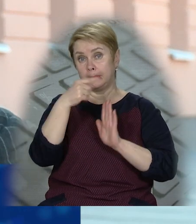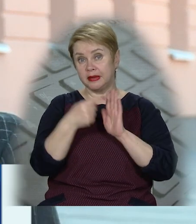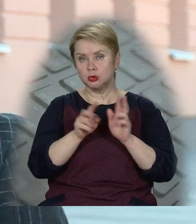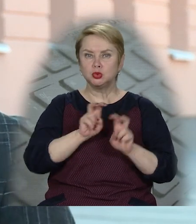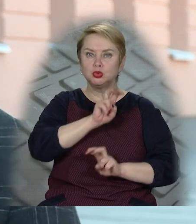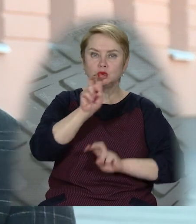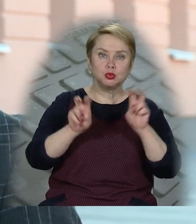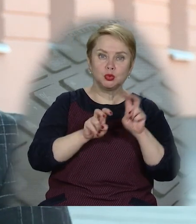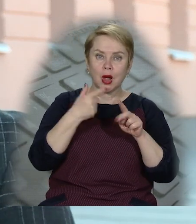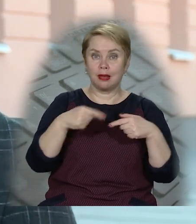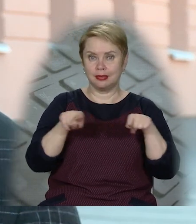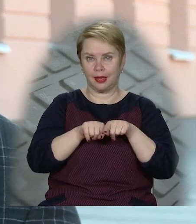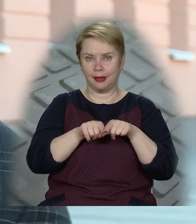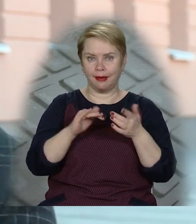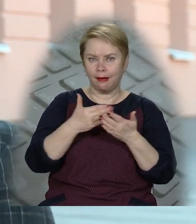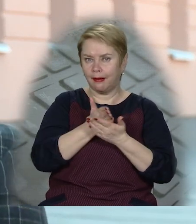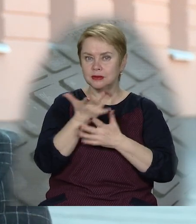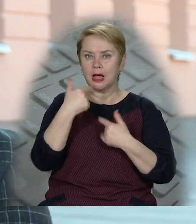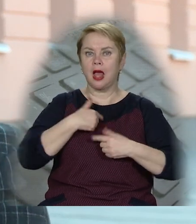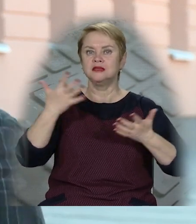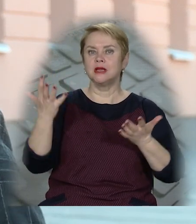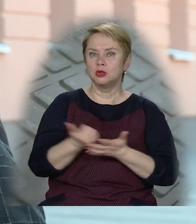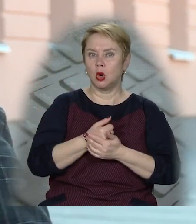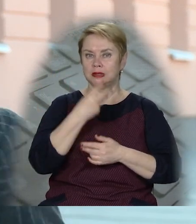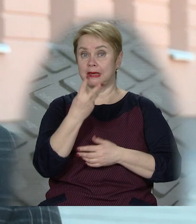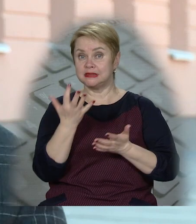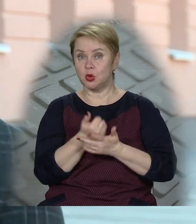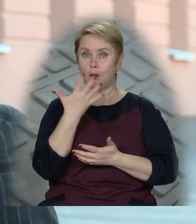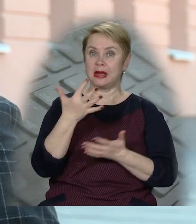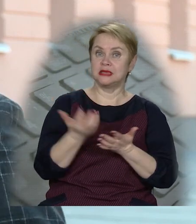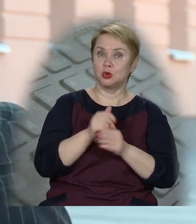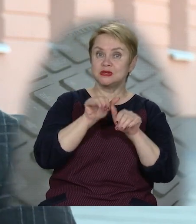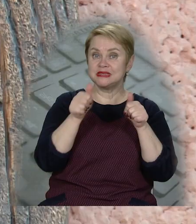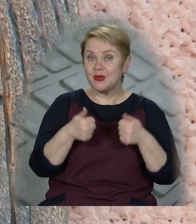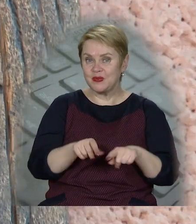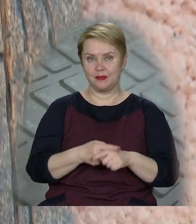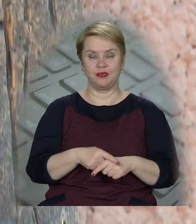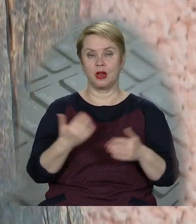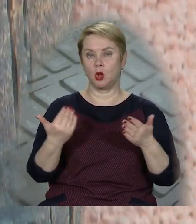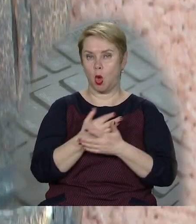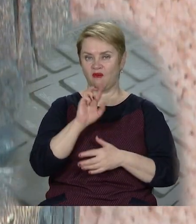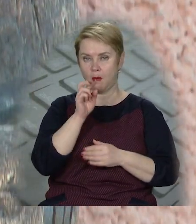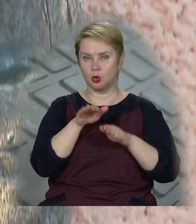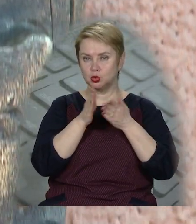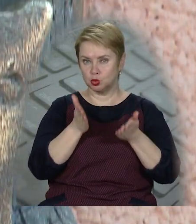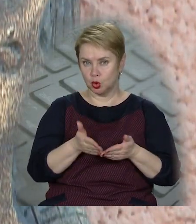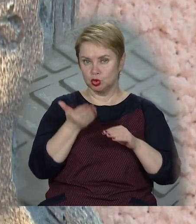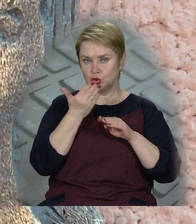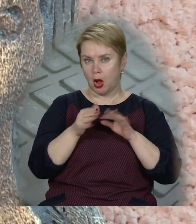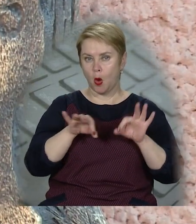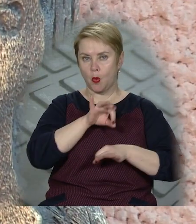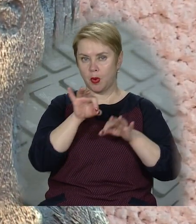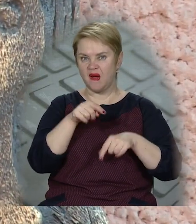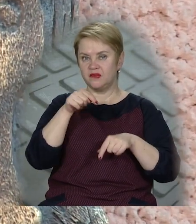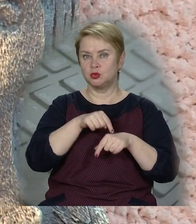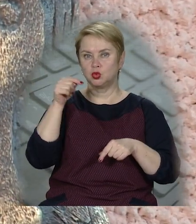-скульптурках, шукають і в них навіть такий квест, скільки я вже знайшов, три знайшов, п'ять знайшов, сім знайшов. Нова бронзова міні-скульптура – частина